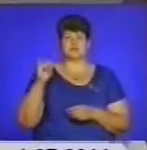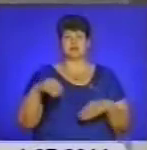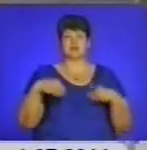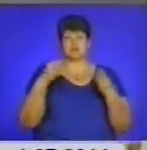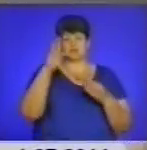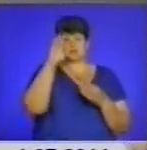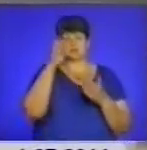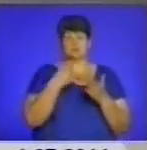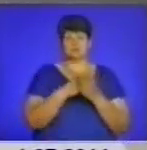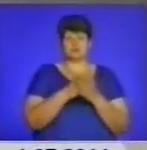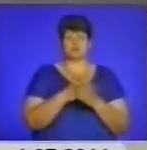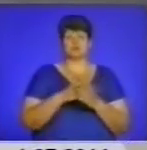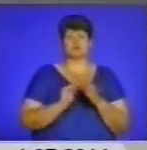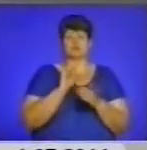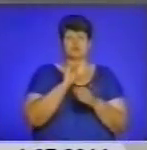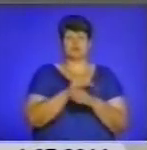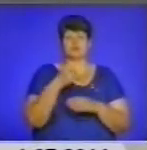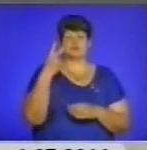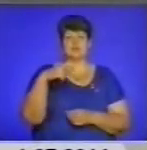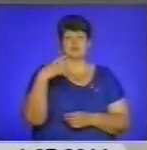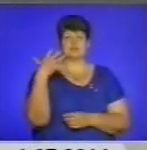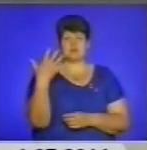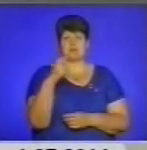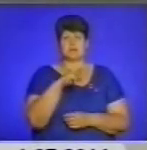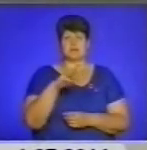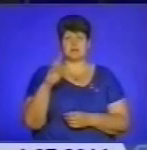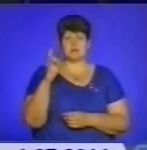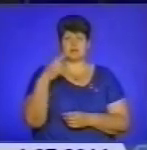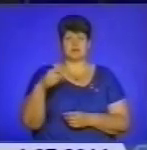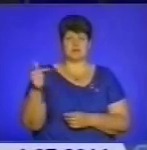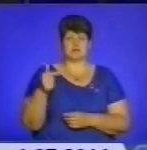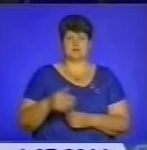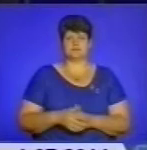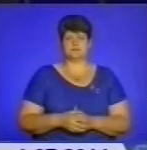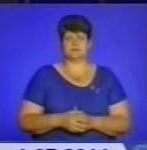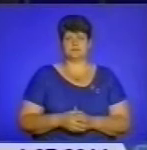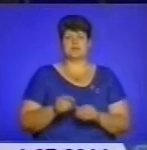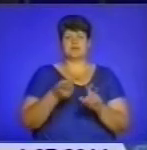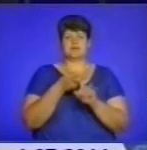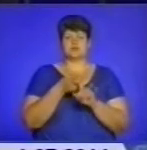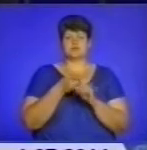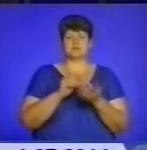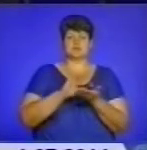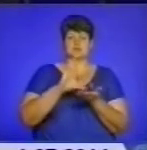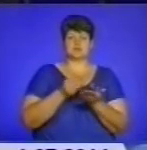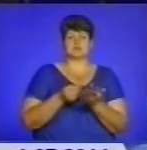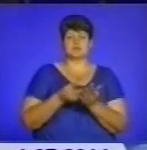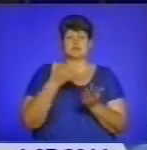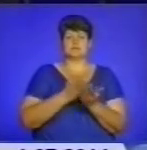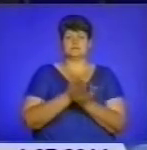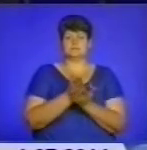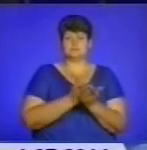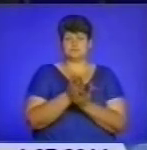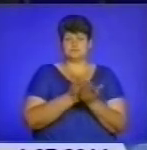держбюджету додатково 20-25 мільярдів гривень. У зв'язку з підвищенням тарифів на житло-комунальні